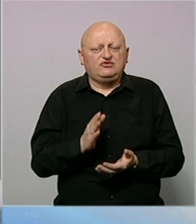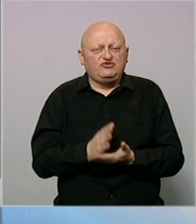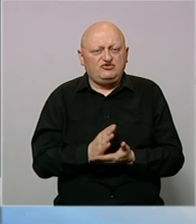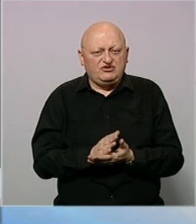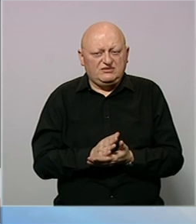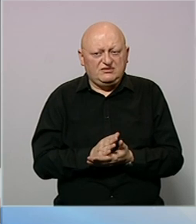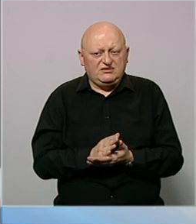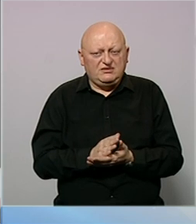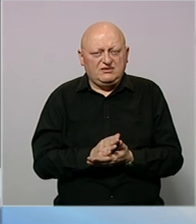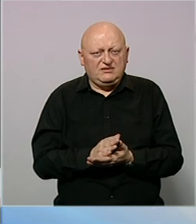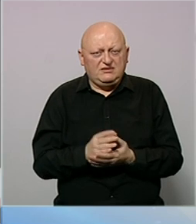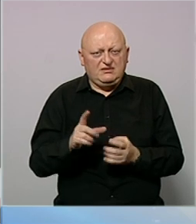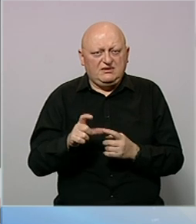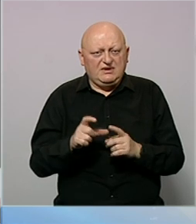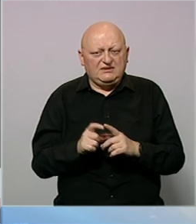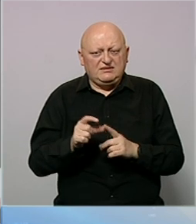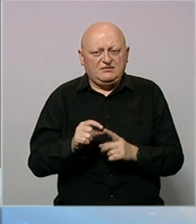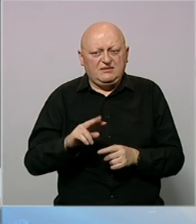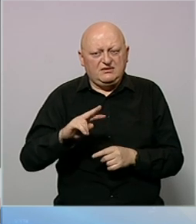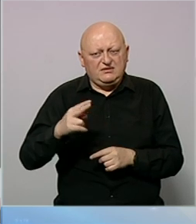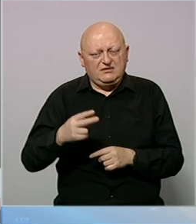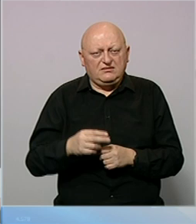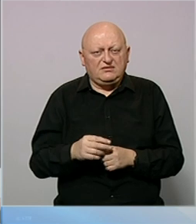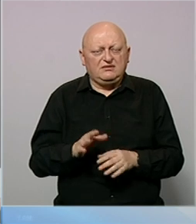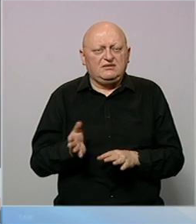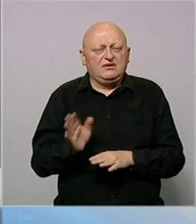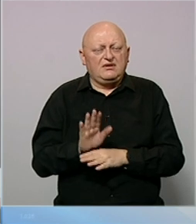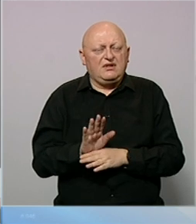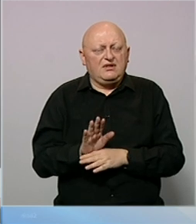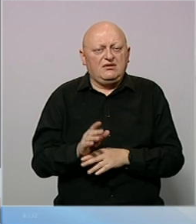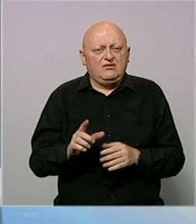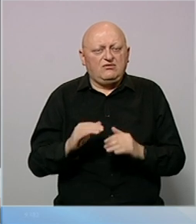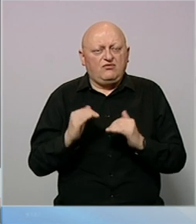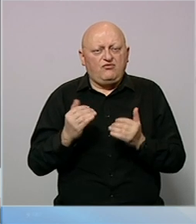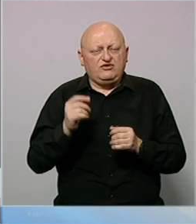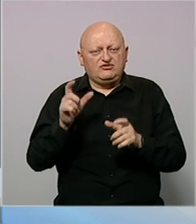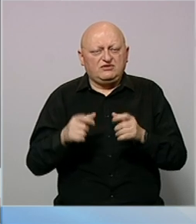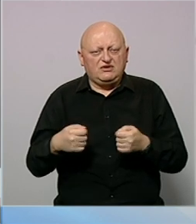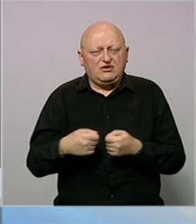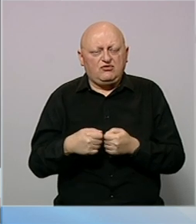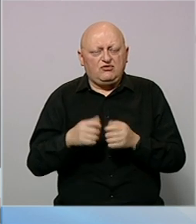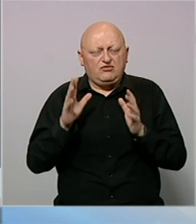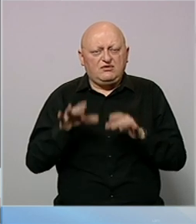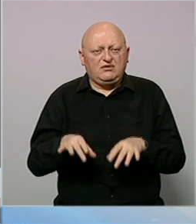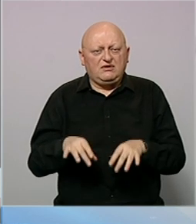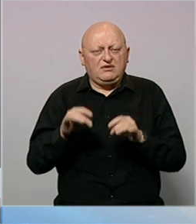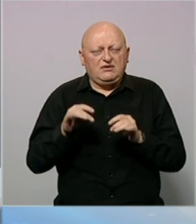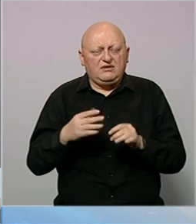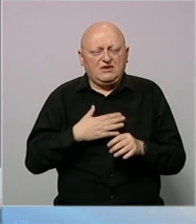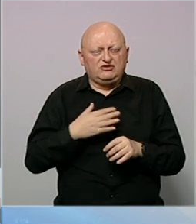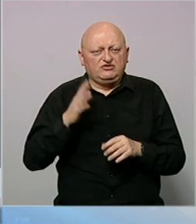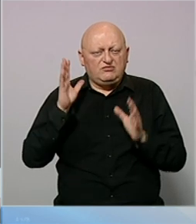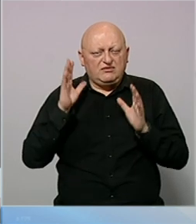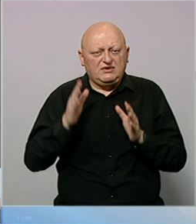su SDP-u i drugim delegatima u Vijećim naroda, u klubu Bošnjaka, važniji Bošnjaci